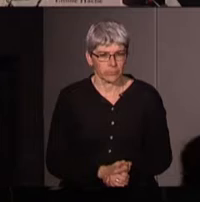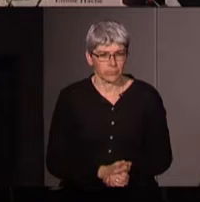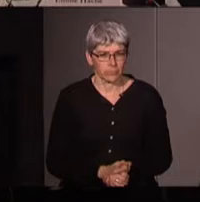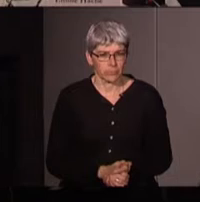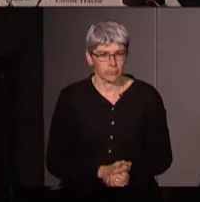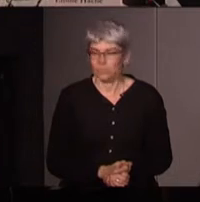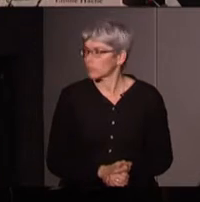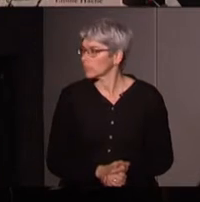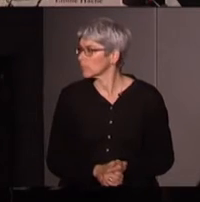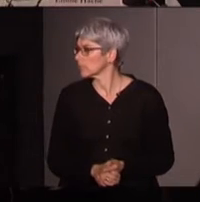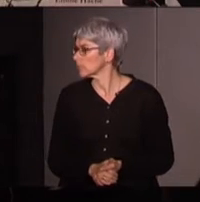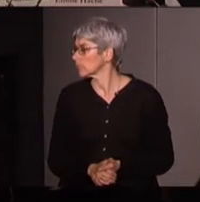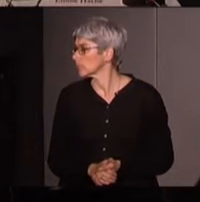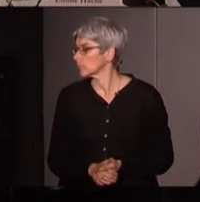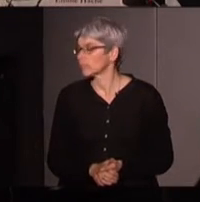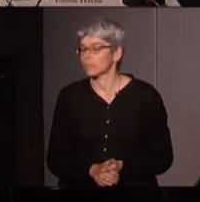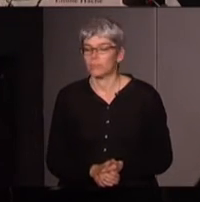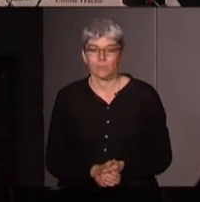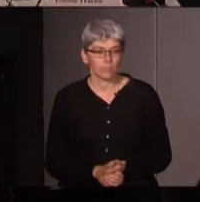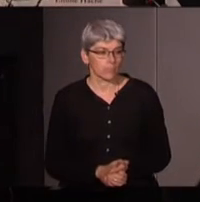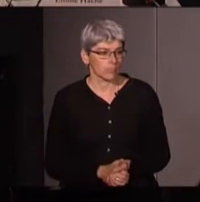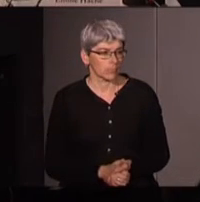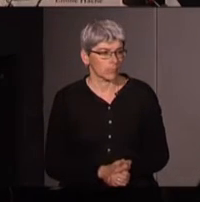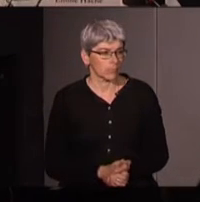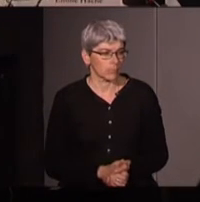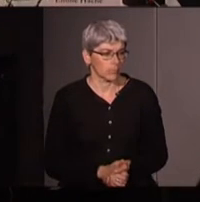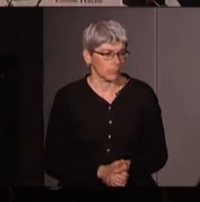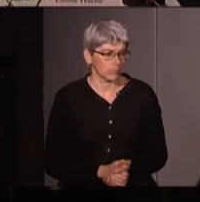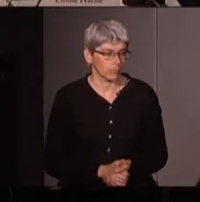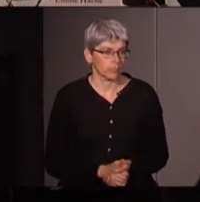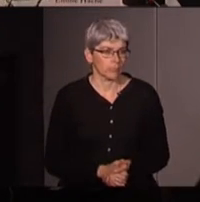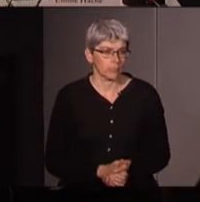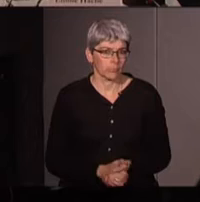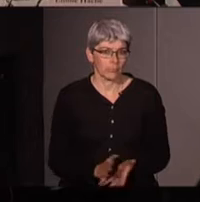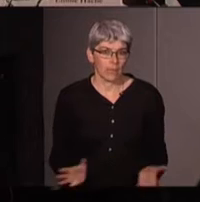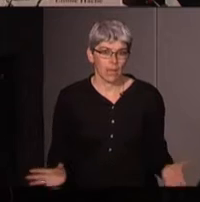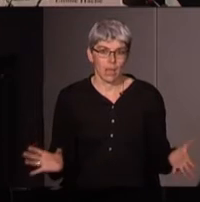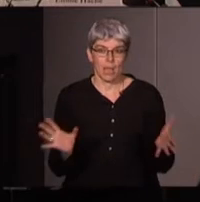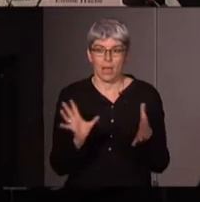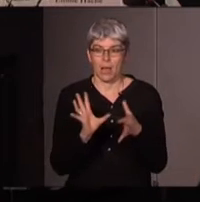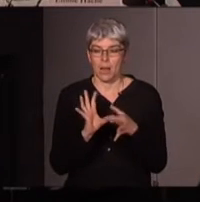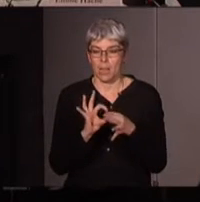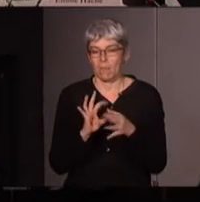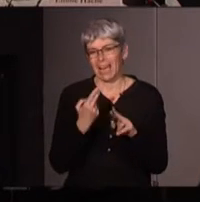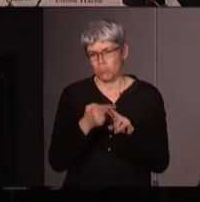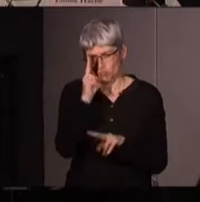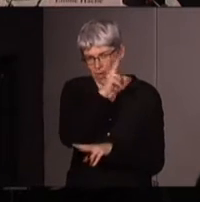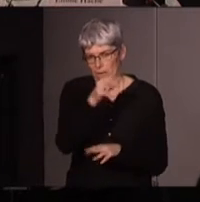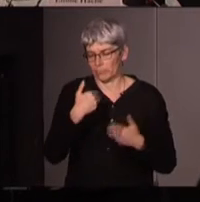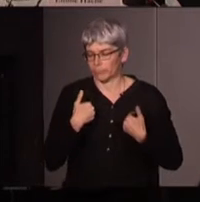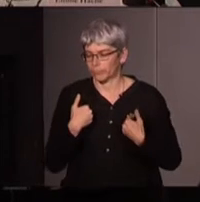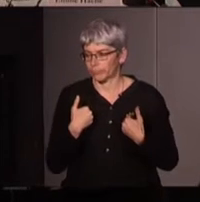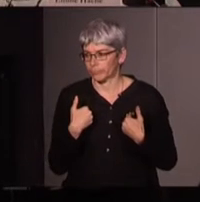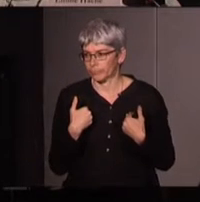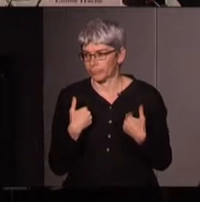il y a des liens donc je vais répondre un peu en général donc